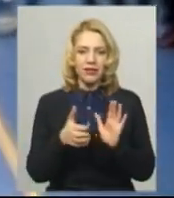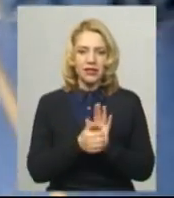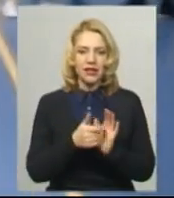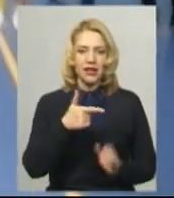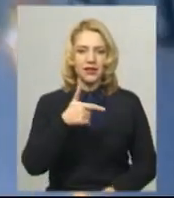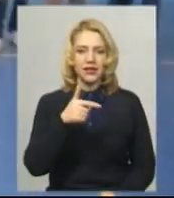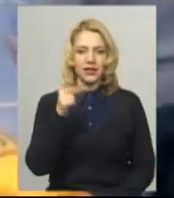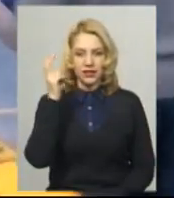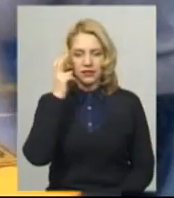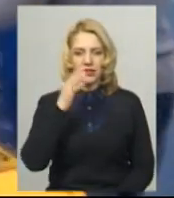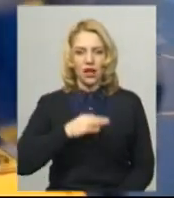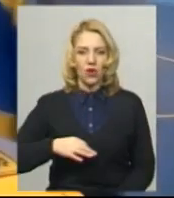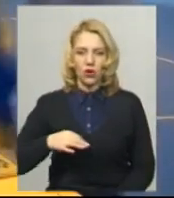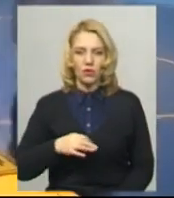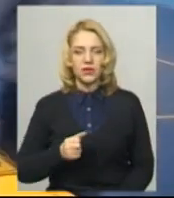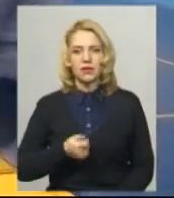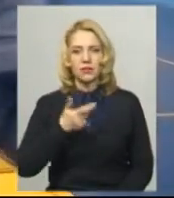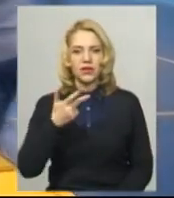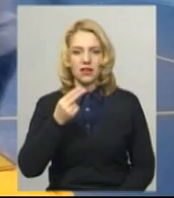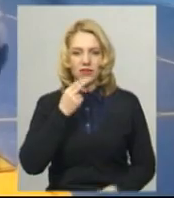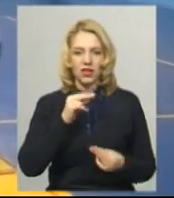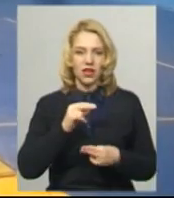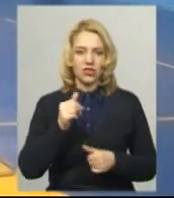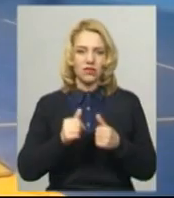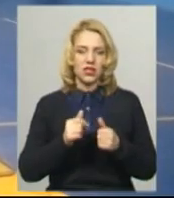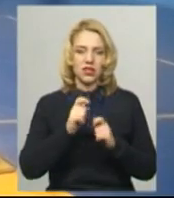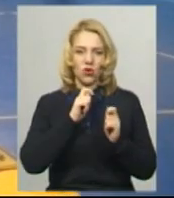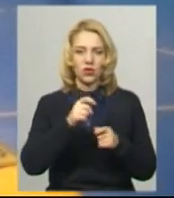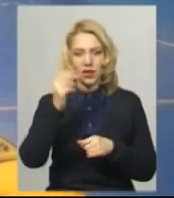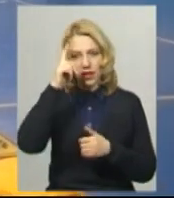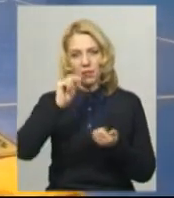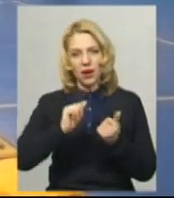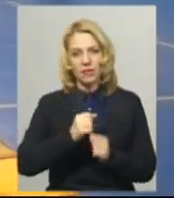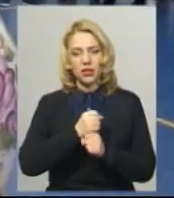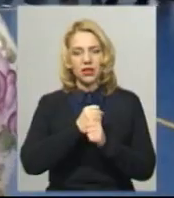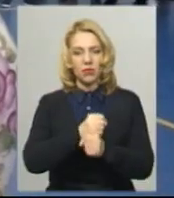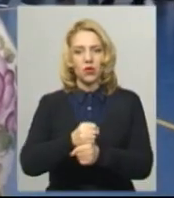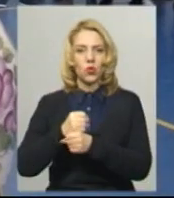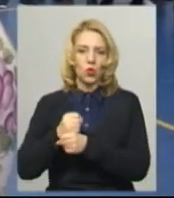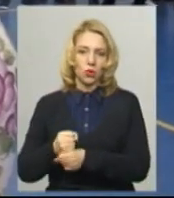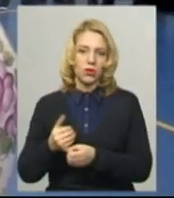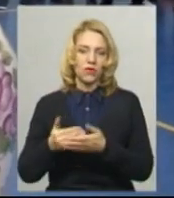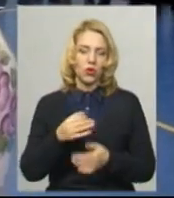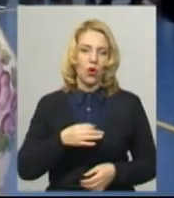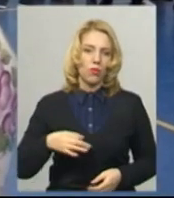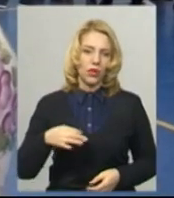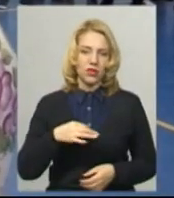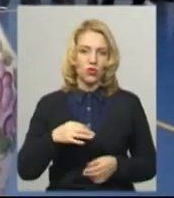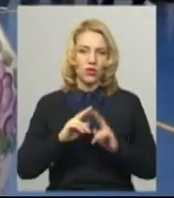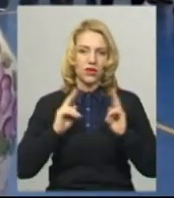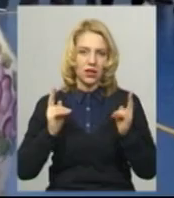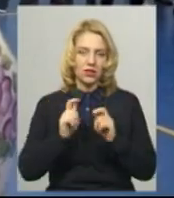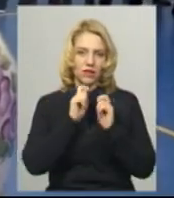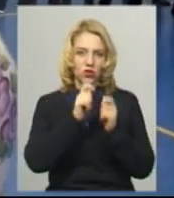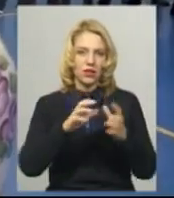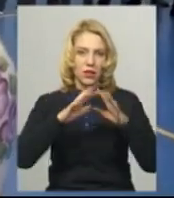«Гостомеля» Київської області. Призерів та кращих гравців змагань нагородили пам'ятними кубками, від обласної асоціації футболу вручили м'ячі. Світлана Поробок, новини на